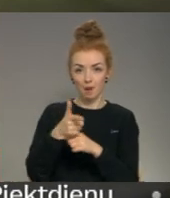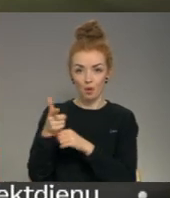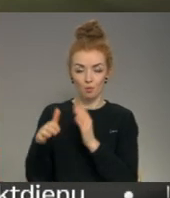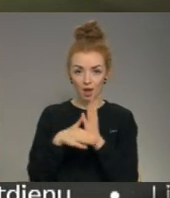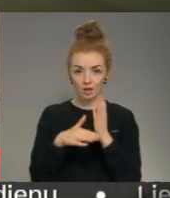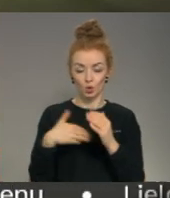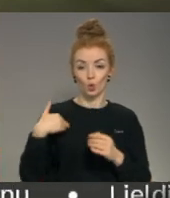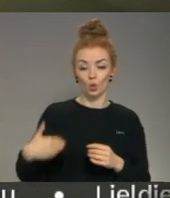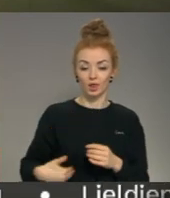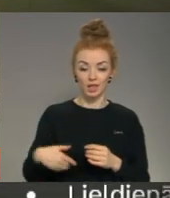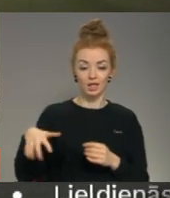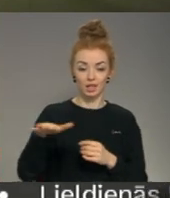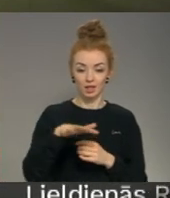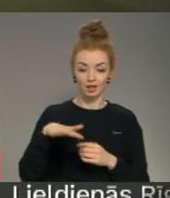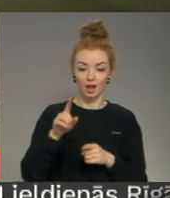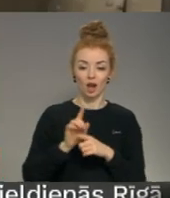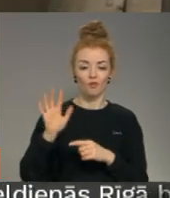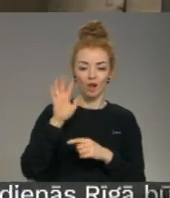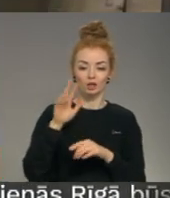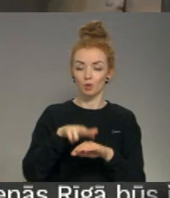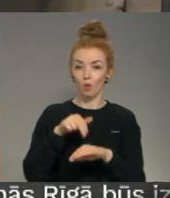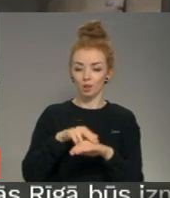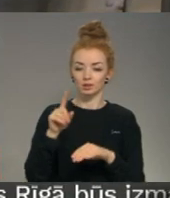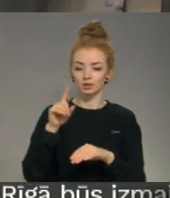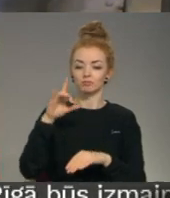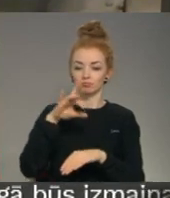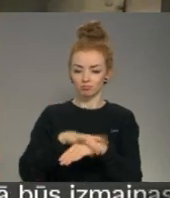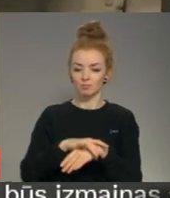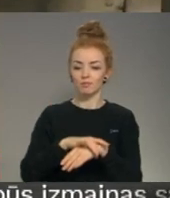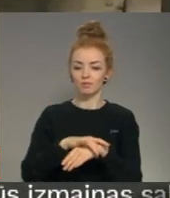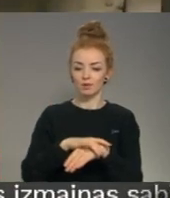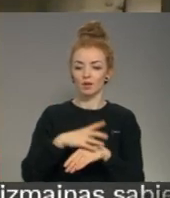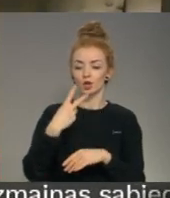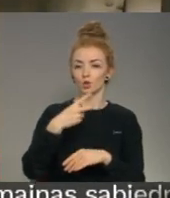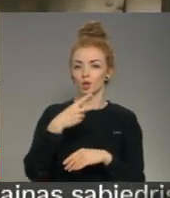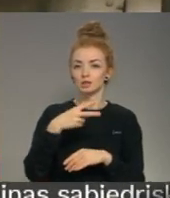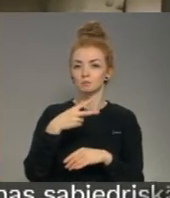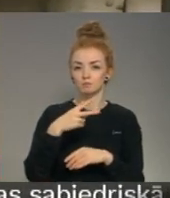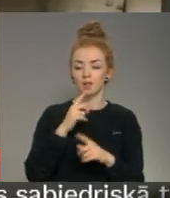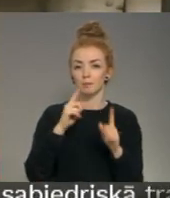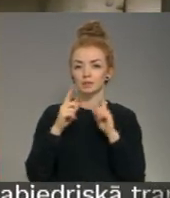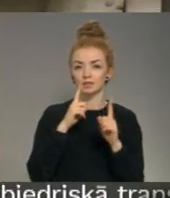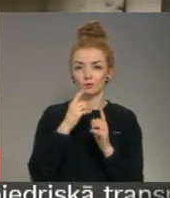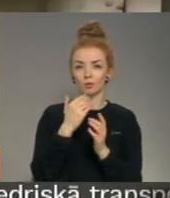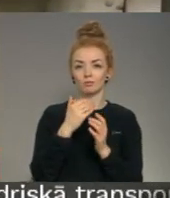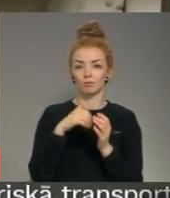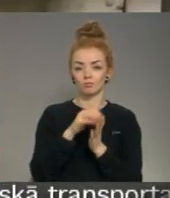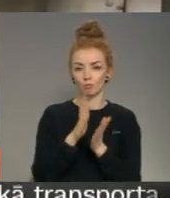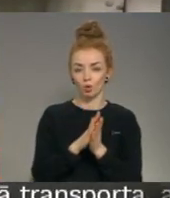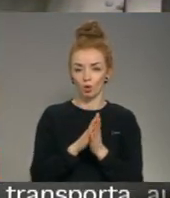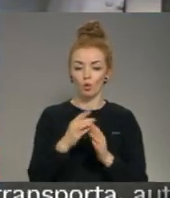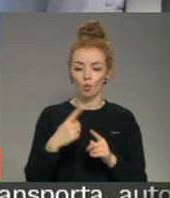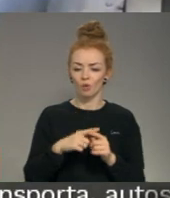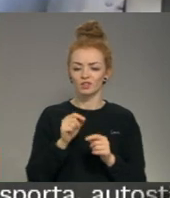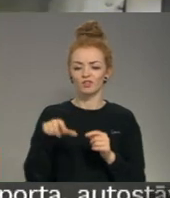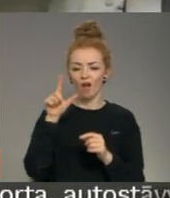piemēram, kuldīgas nodi pašvaldības un valsts policijai izdevies uzsākt vairāk nekā 20 administratīvo lietvedību. Raksturīgākie